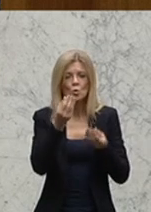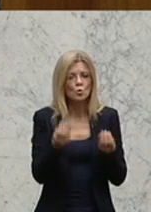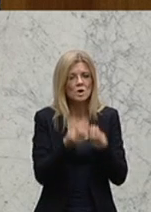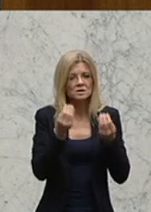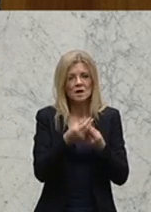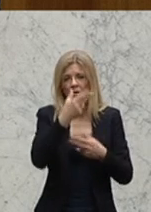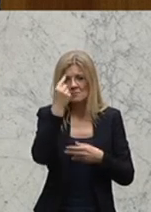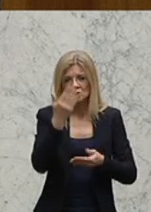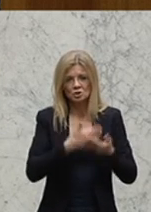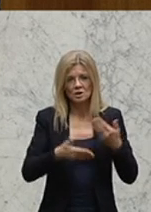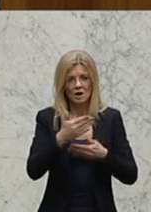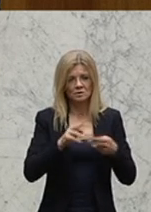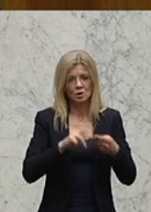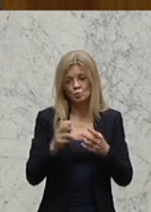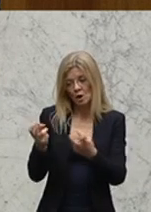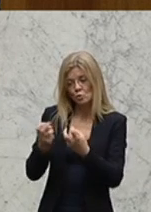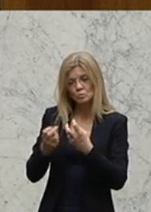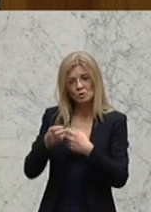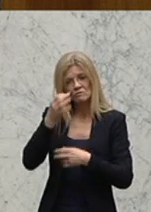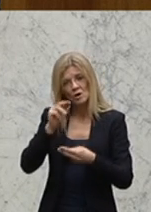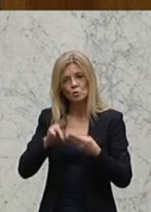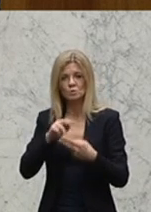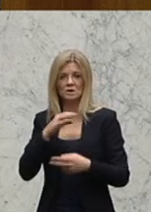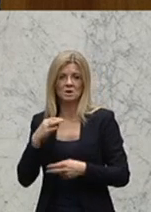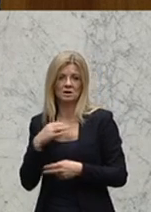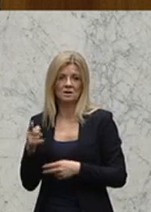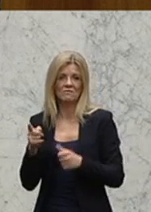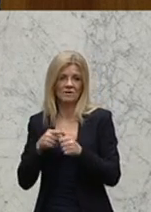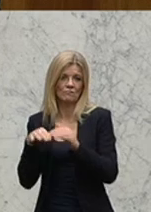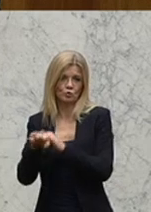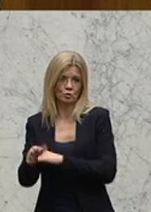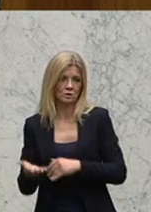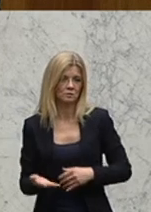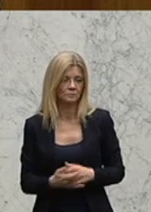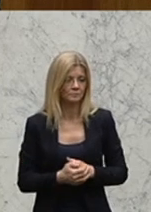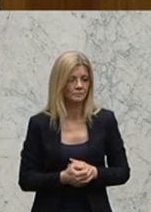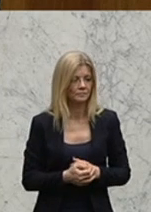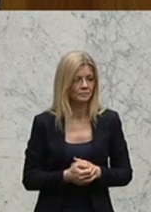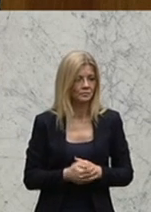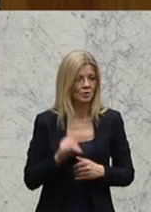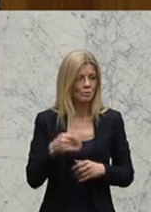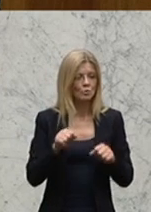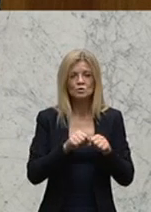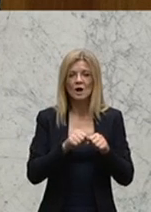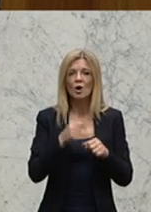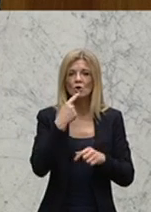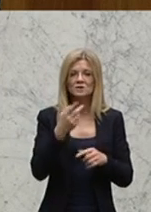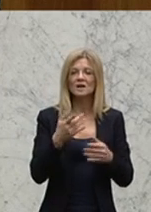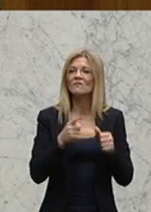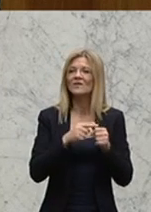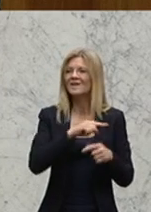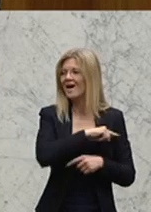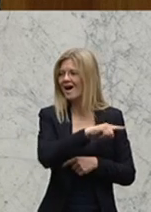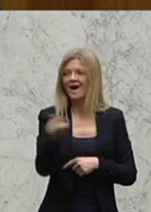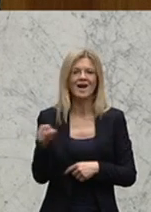Ausbeutung von Frauen und Kindern auf der Flucht. Und wir müssen schon noch sagen, dass es grundsätzlich mit diesen Allparteienbeschlüssen hier im Haus oft so ist,